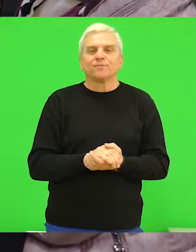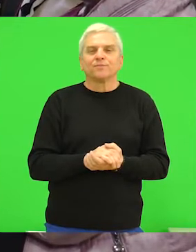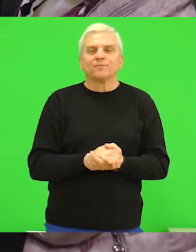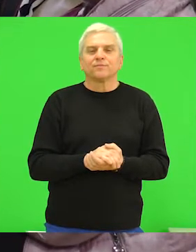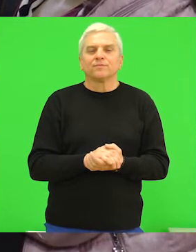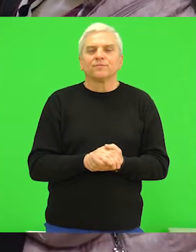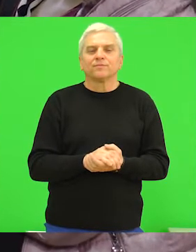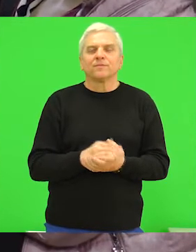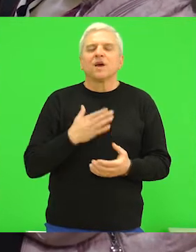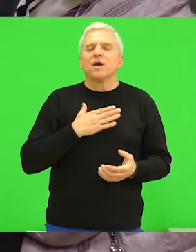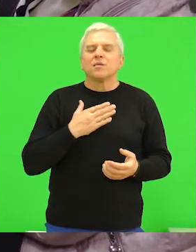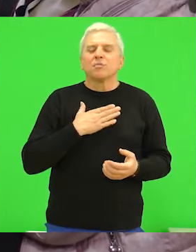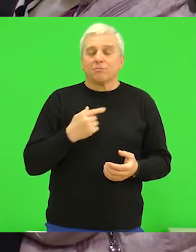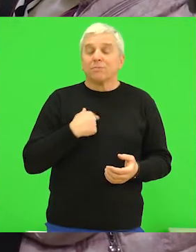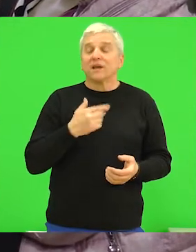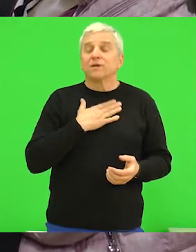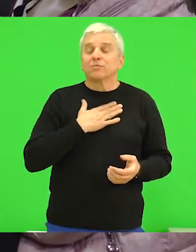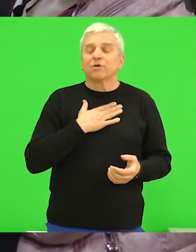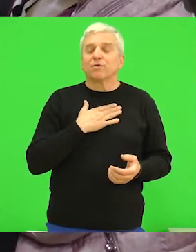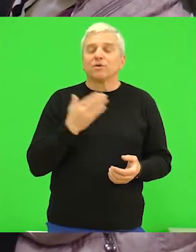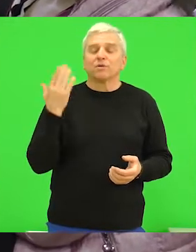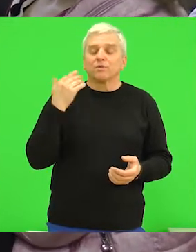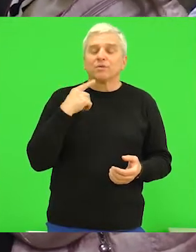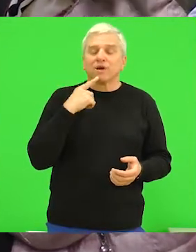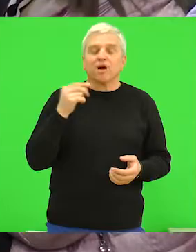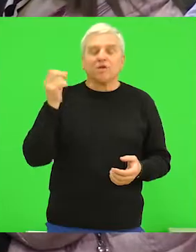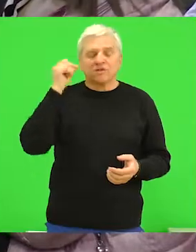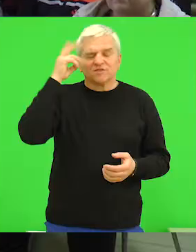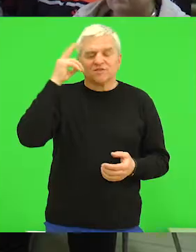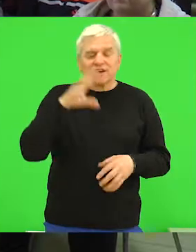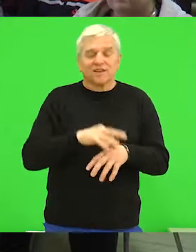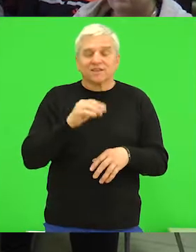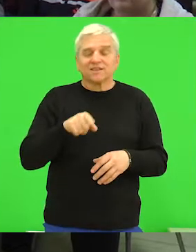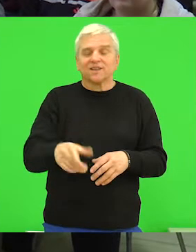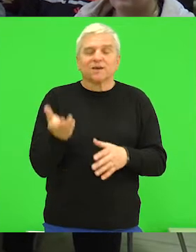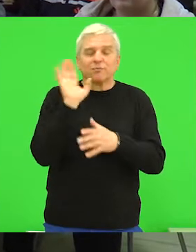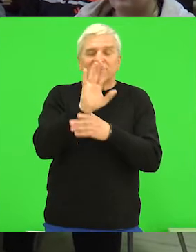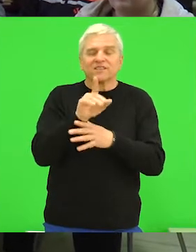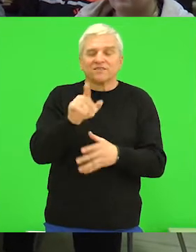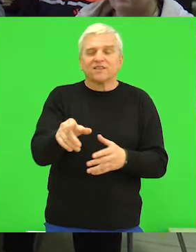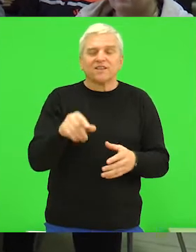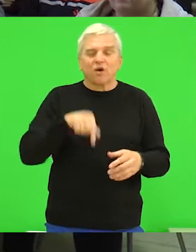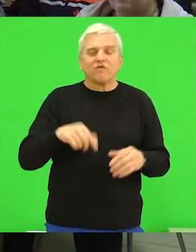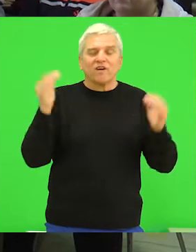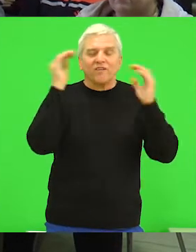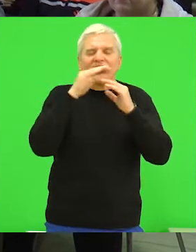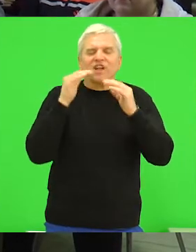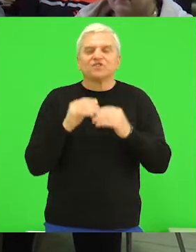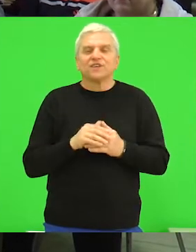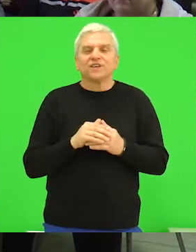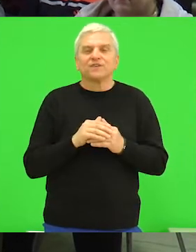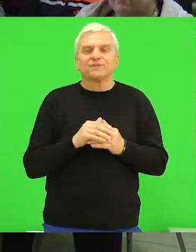I meni najpre, kao stvaracu ove prezentacije, ove večeri,